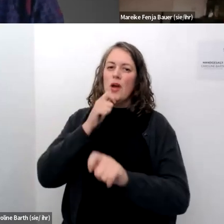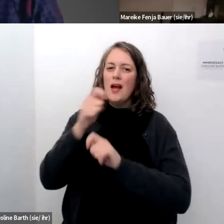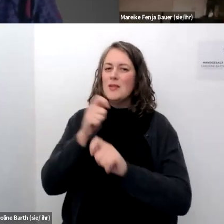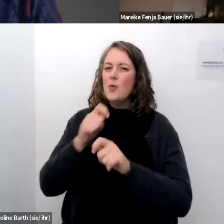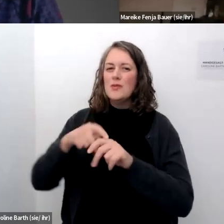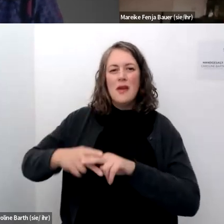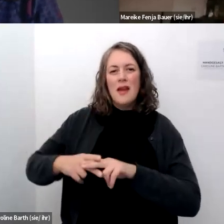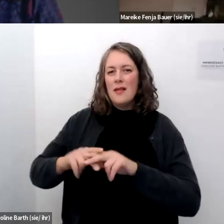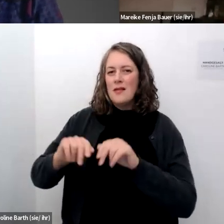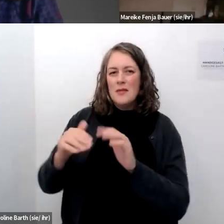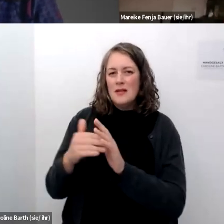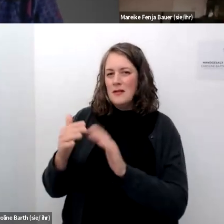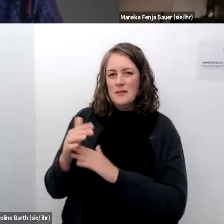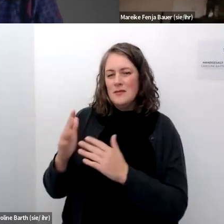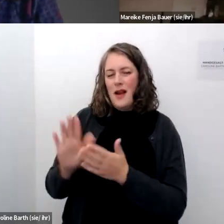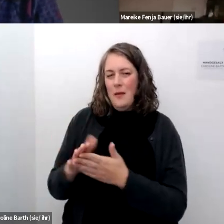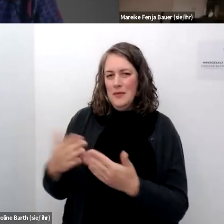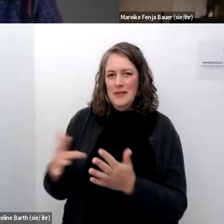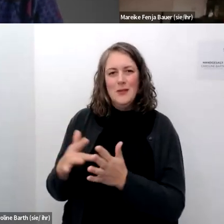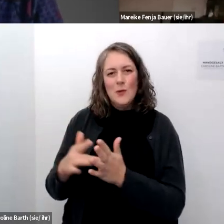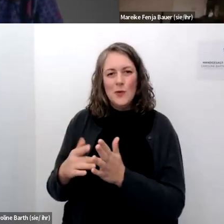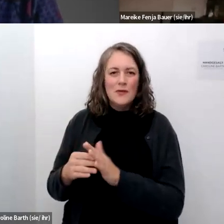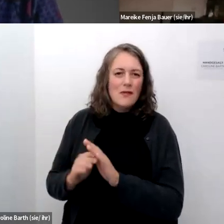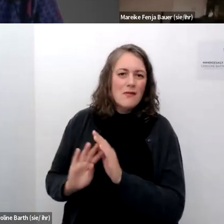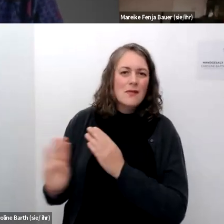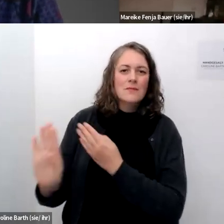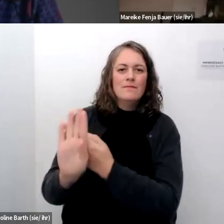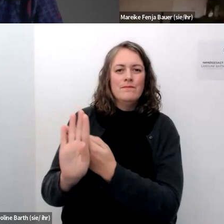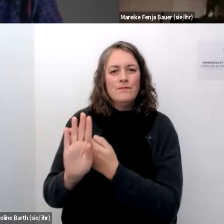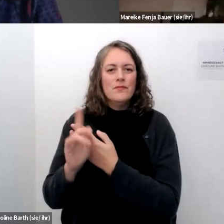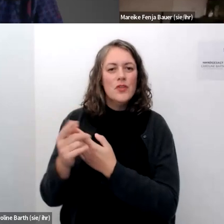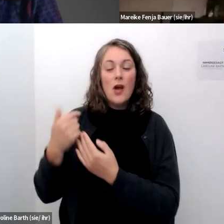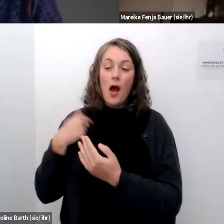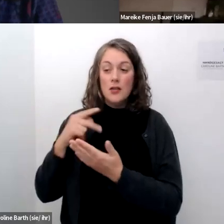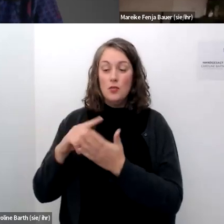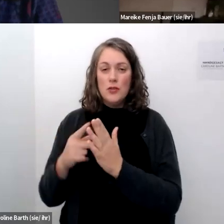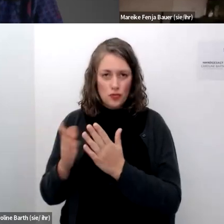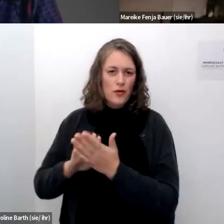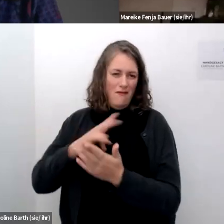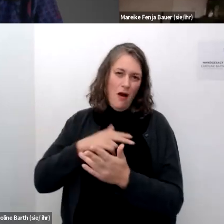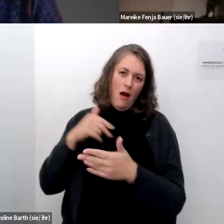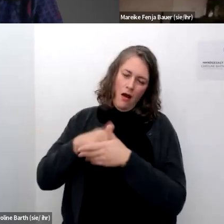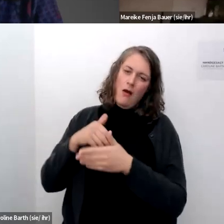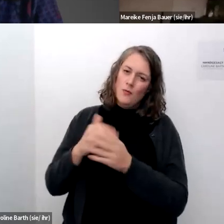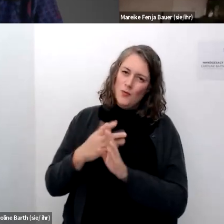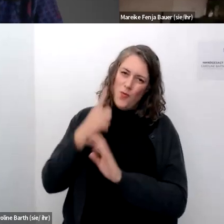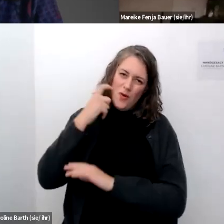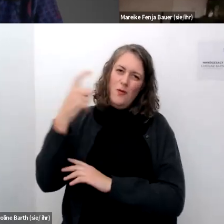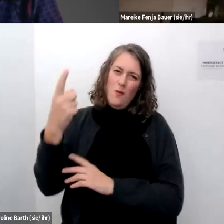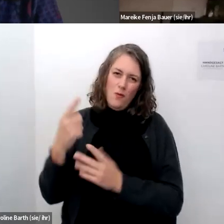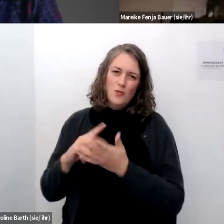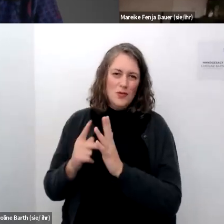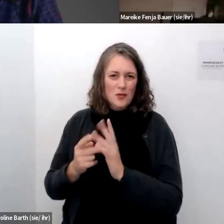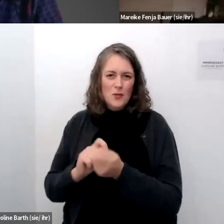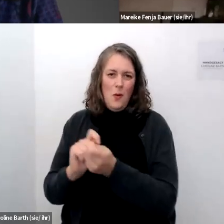mechanismen gar nicht mehr so richtig funktionieren und die vielleicht mehr überarbeitet werden müssten wie sich von tik tok eben gerade angeboten